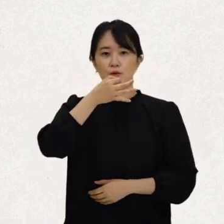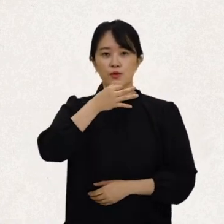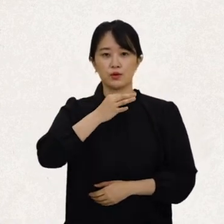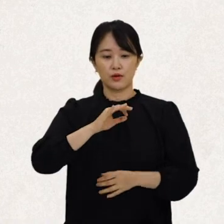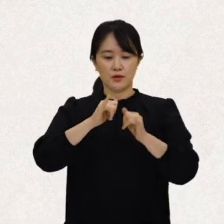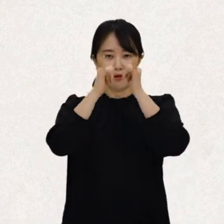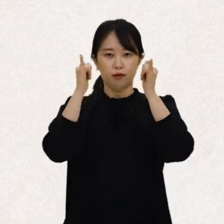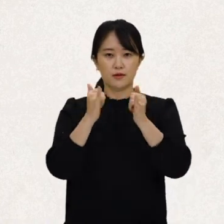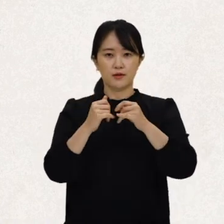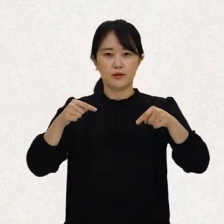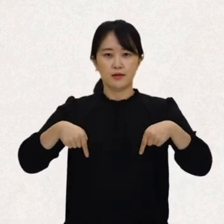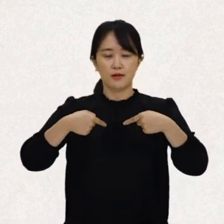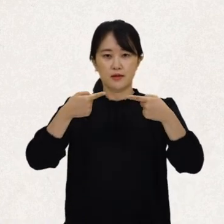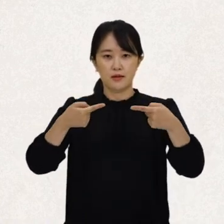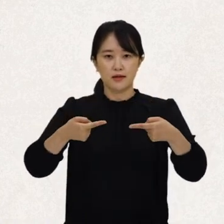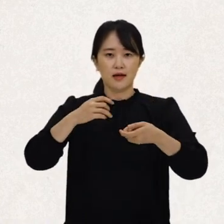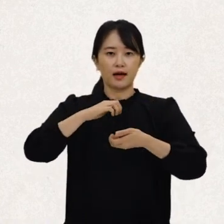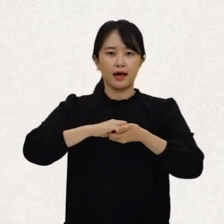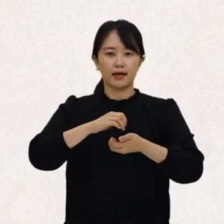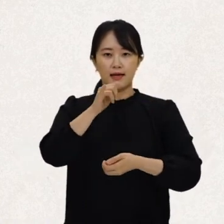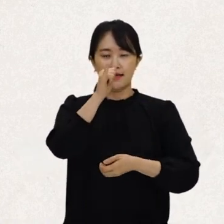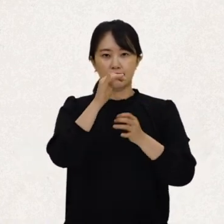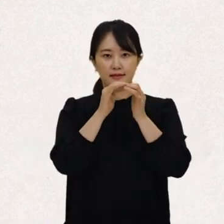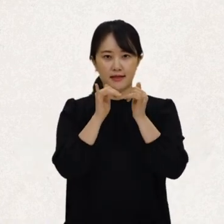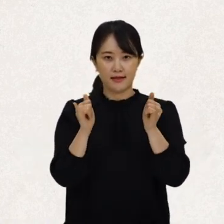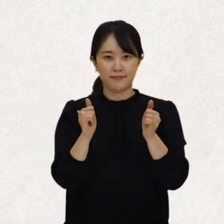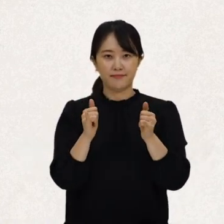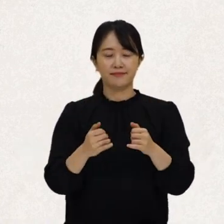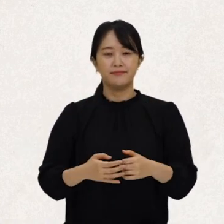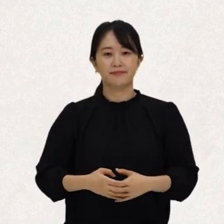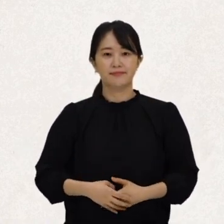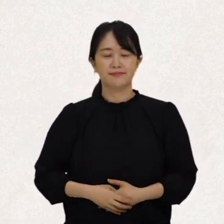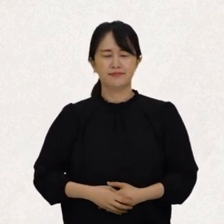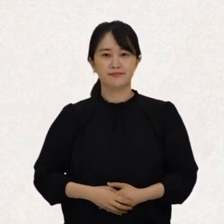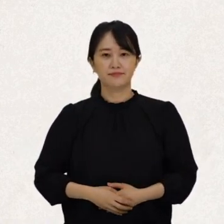효과적인 사회참여에 제약을 겪는 사람을 포함하지요.